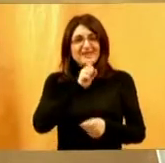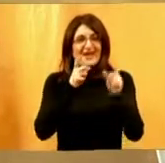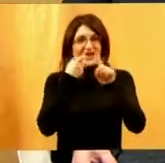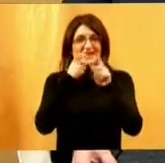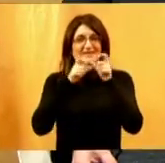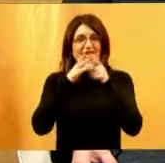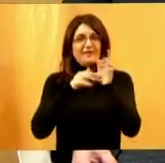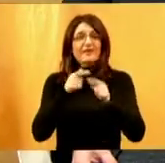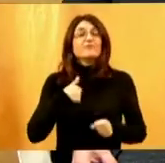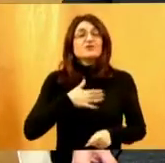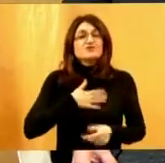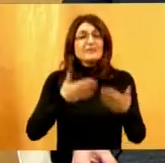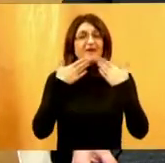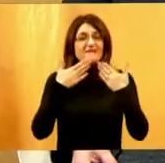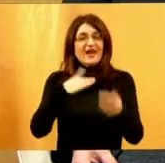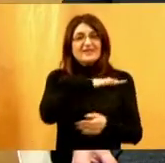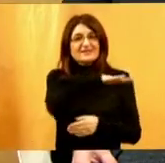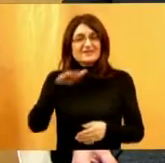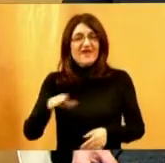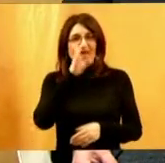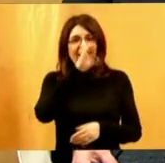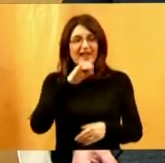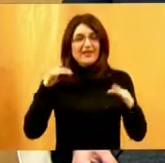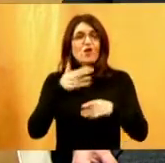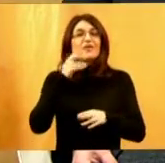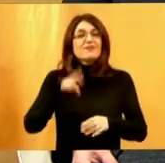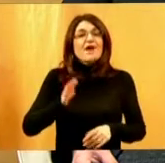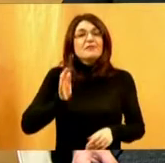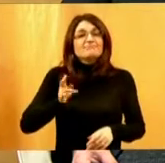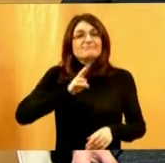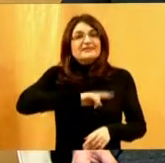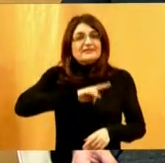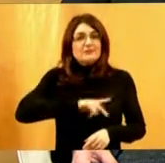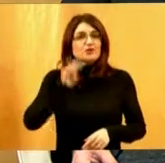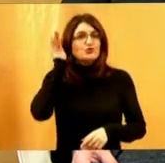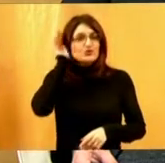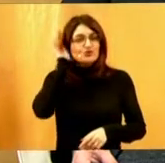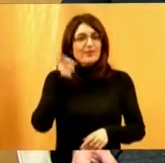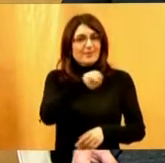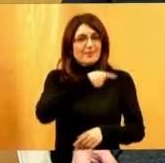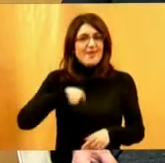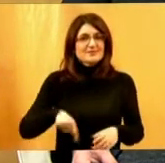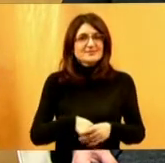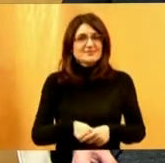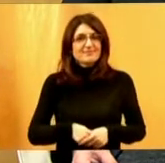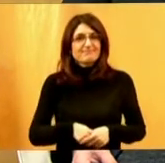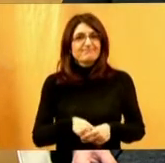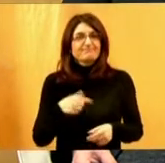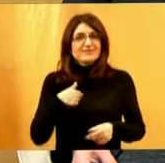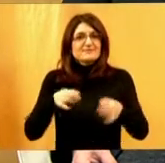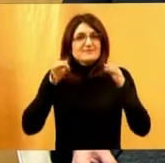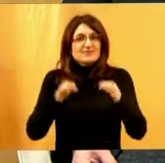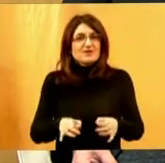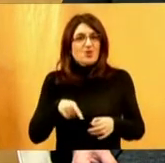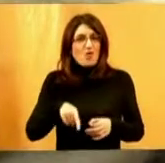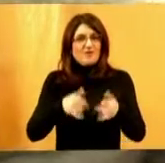željelo bih vam zahvaliti i svim gledateljima koji su imali strpljenja slušati nas, jer sigurna sam da